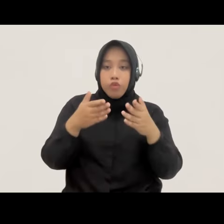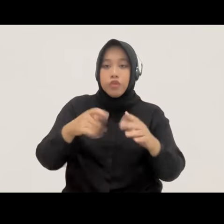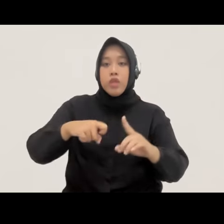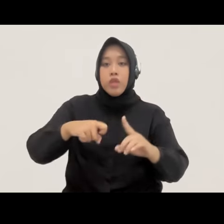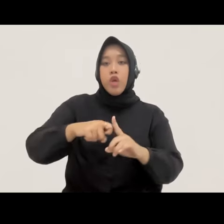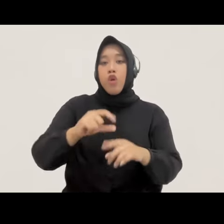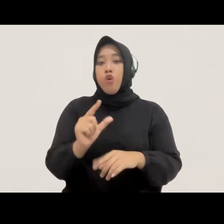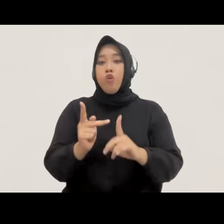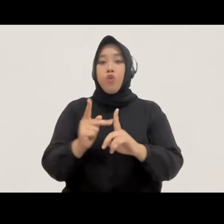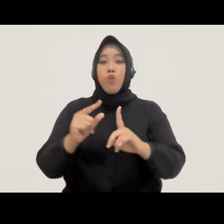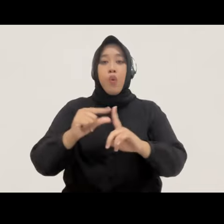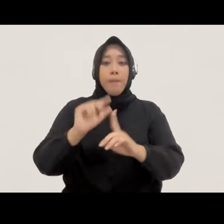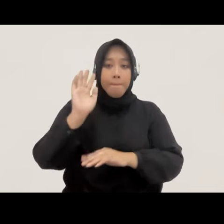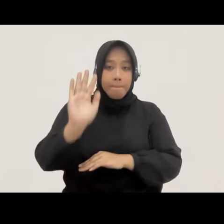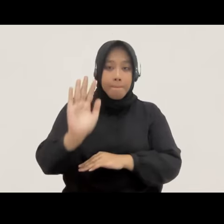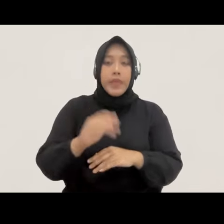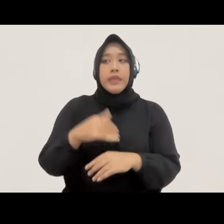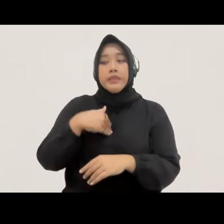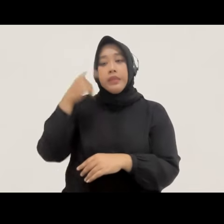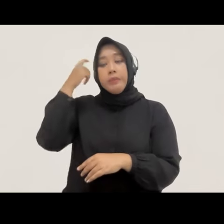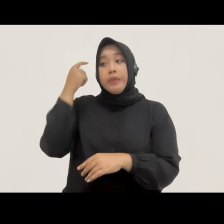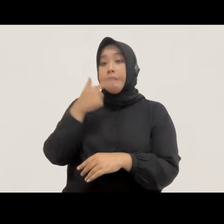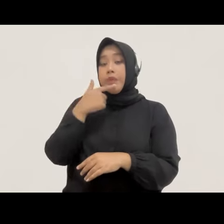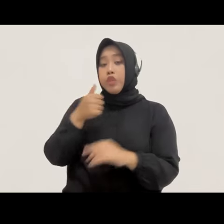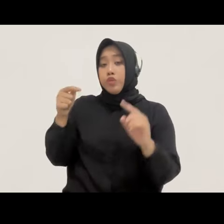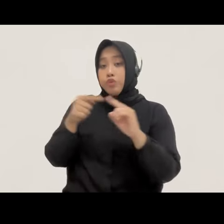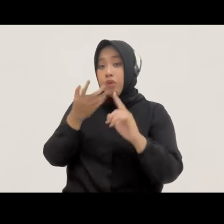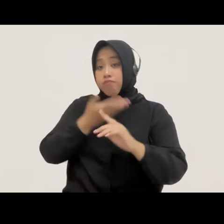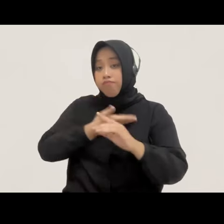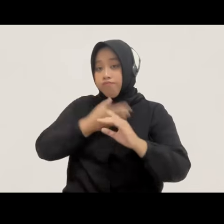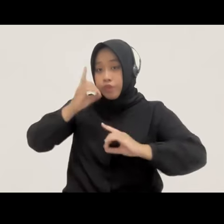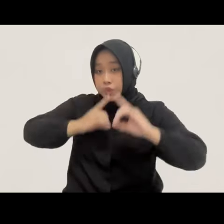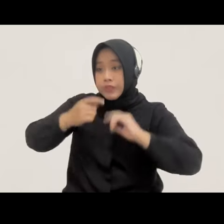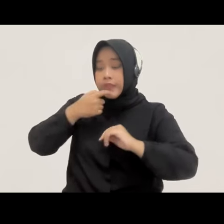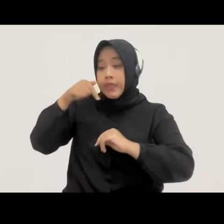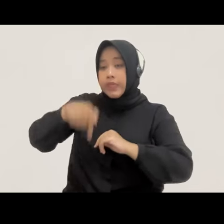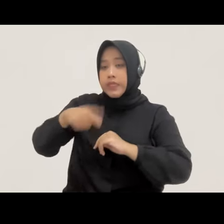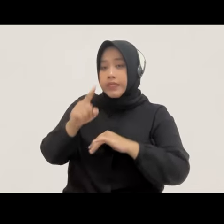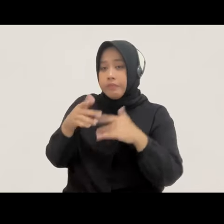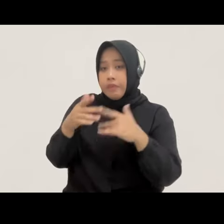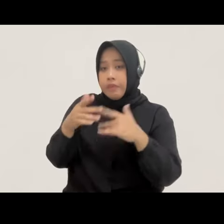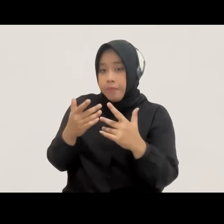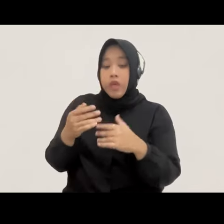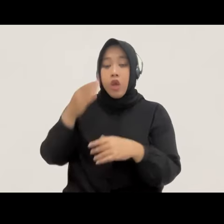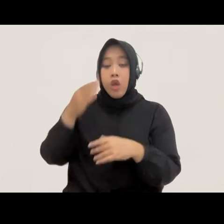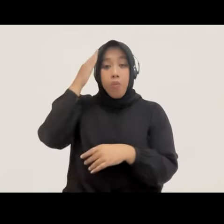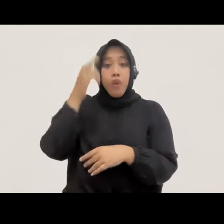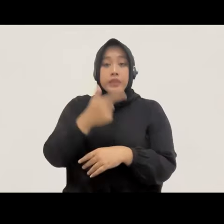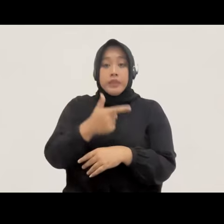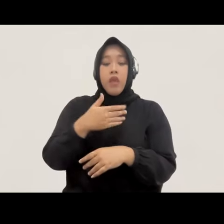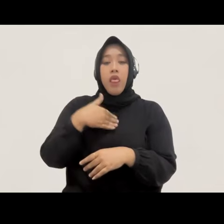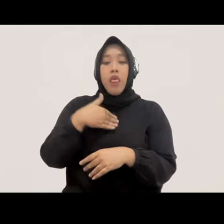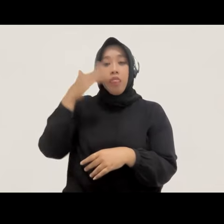Selain itu juga menjadi penting, saya kira, untuk kita berdiskusi tentang ini, karena sejauh ini kepolisian sendiri kita tahu sudah